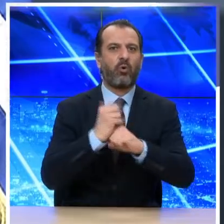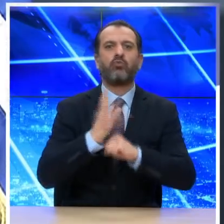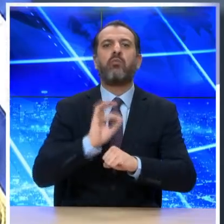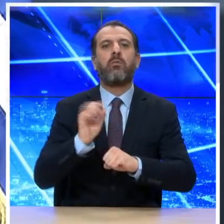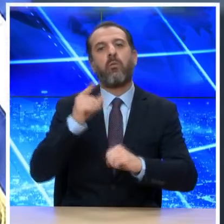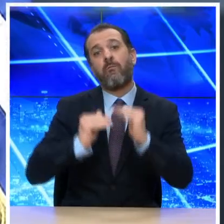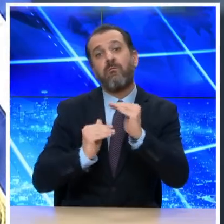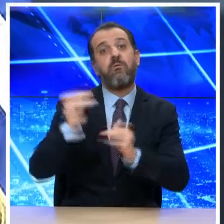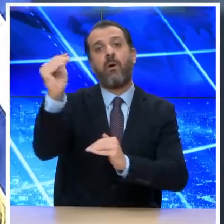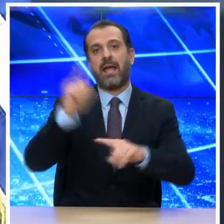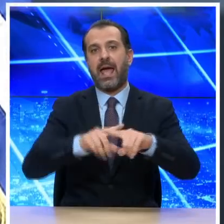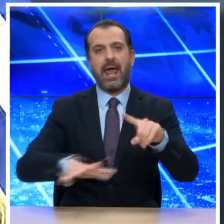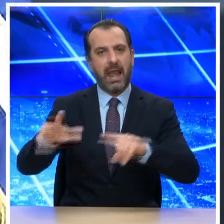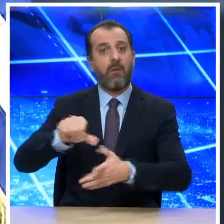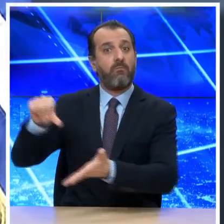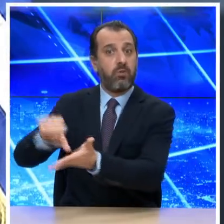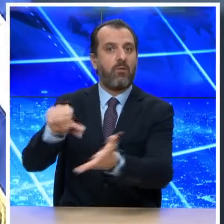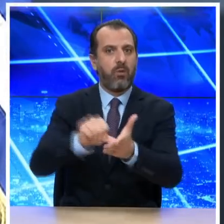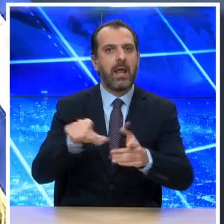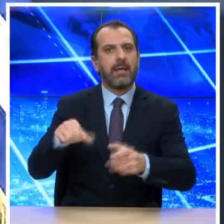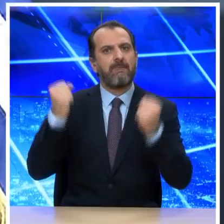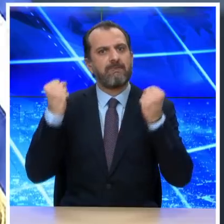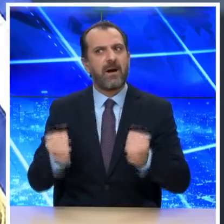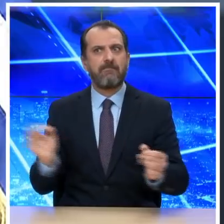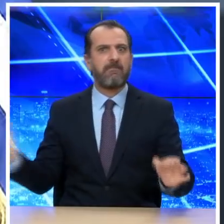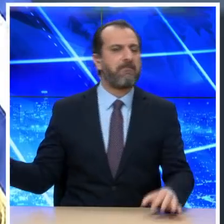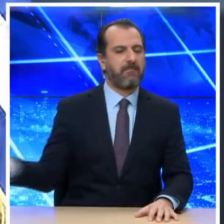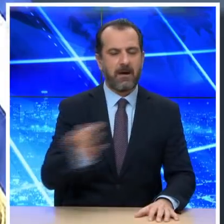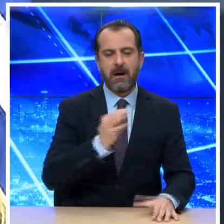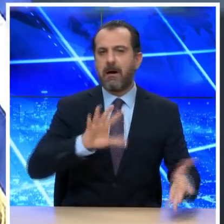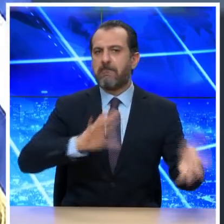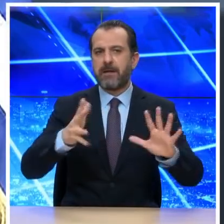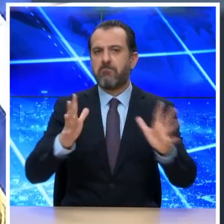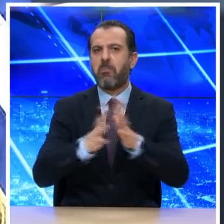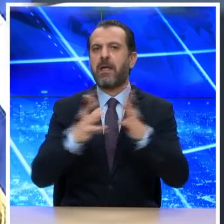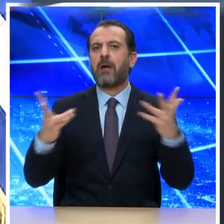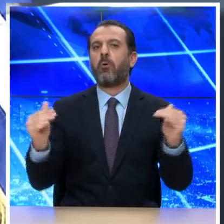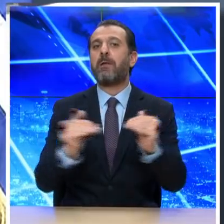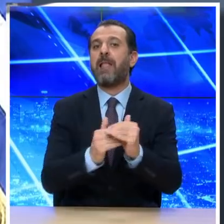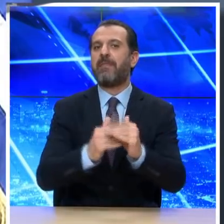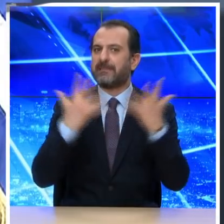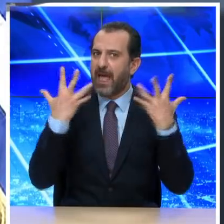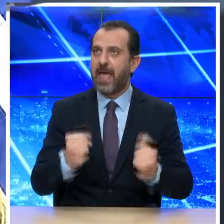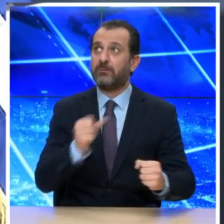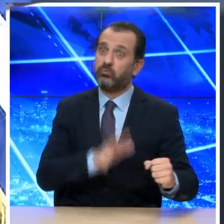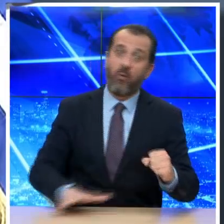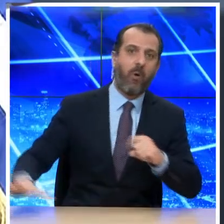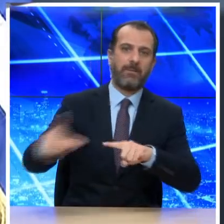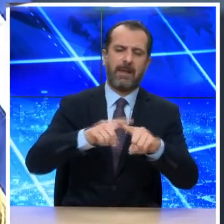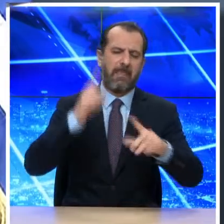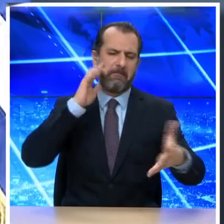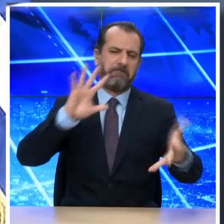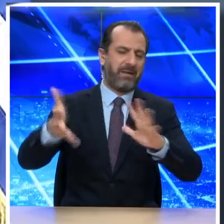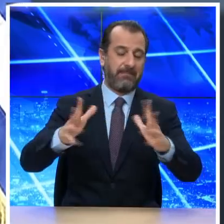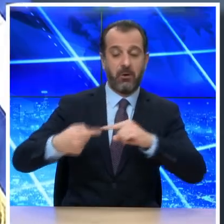και σε πολλές μεγάλες πόλεις. Υπολογίζεται ότι σήμερα έχουμε περισσότερα από 18.000 ενεργά κρούσματα στη χώρα μας. Την εβδομάδα που